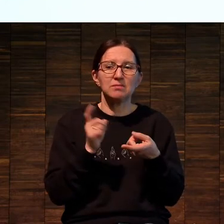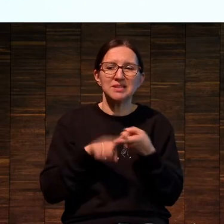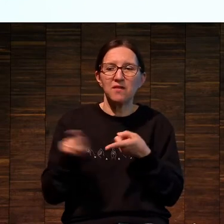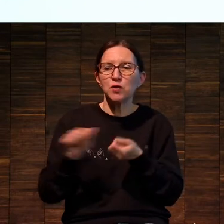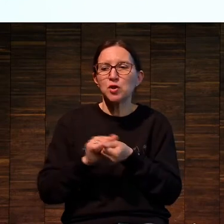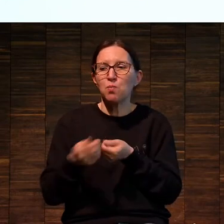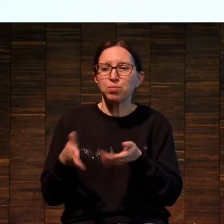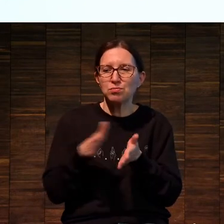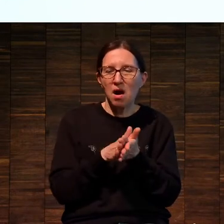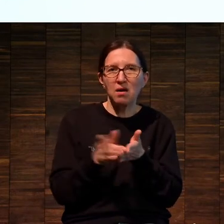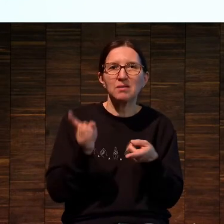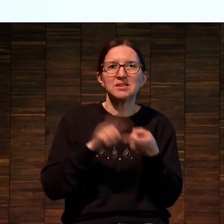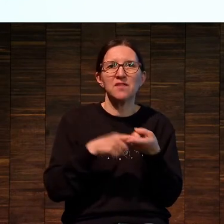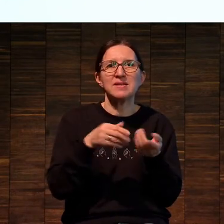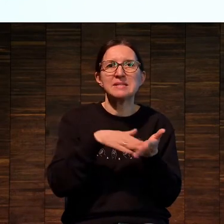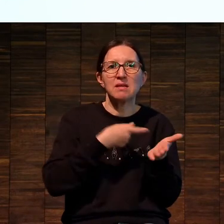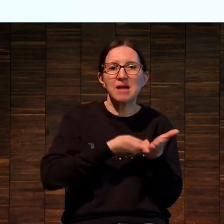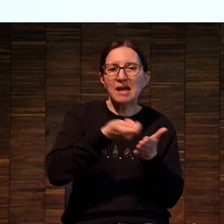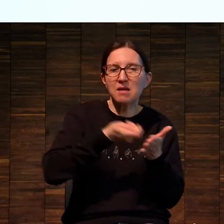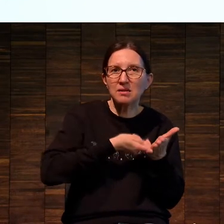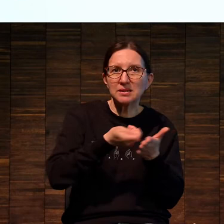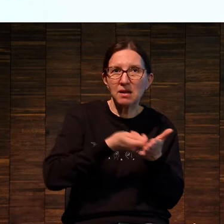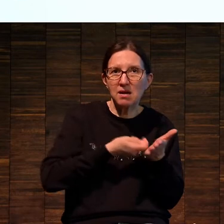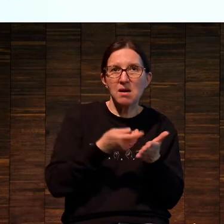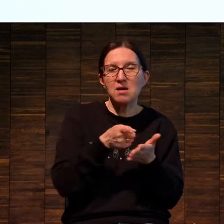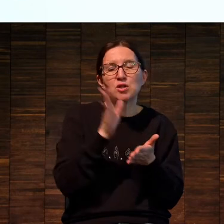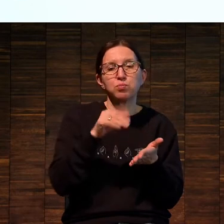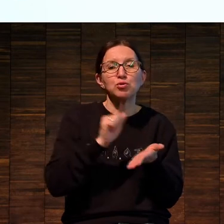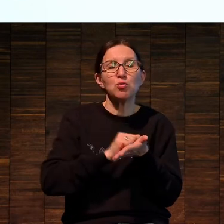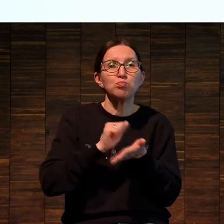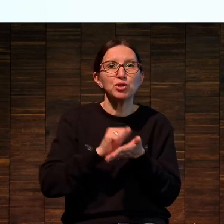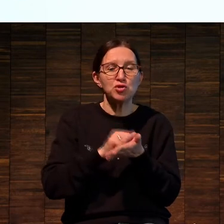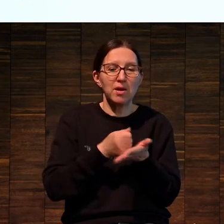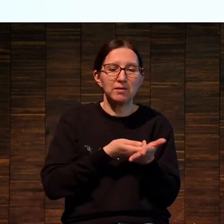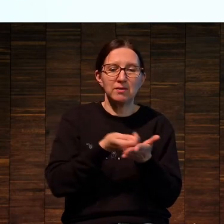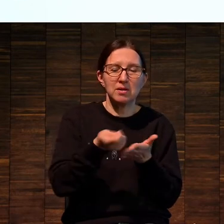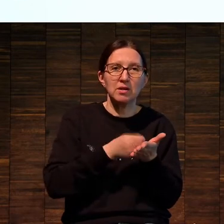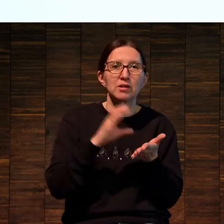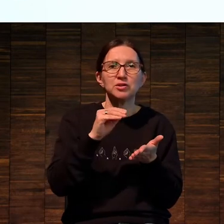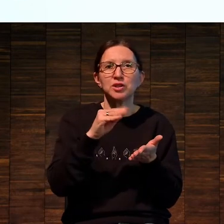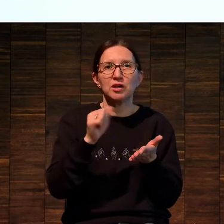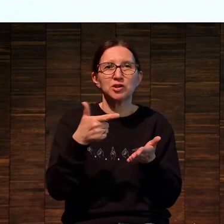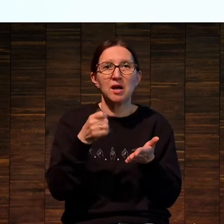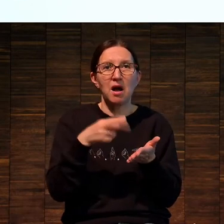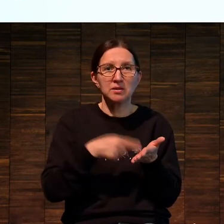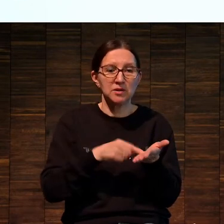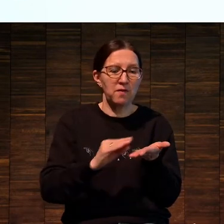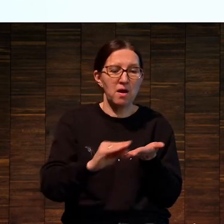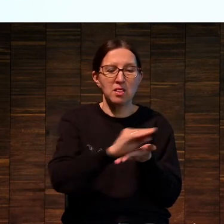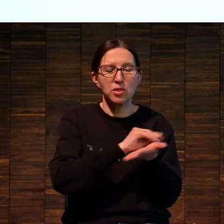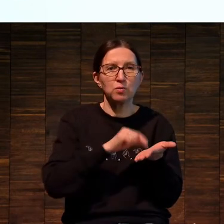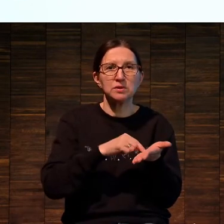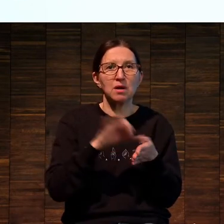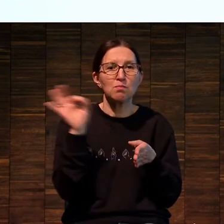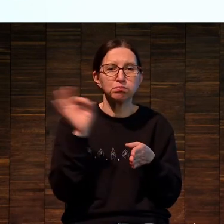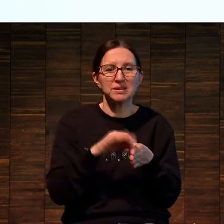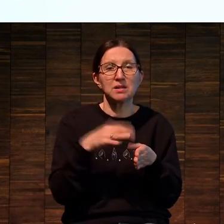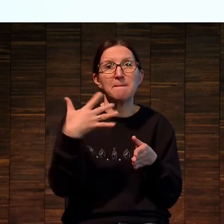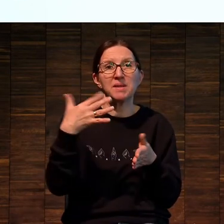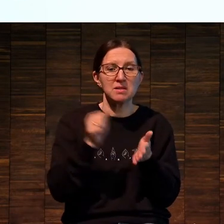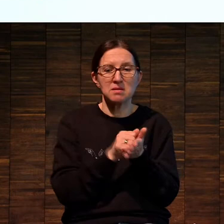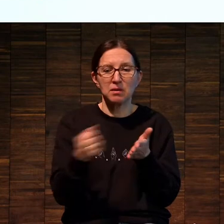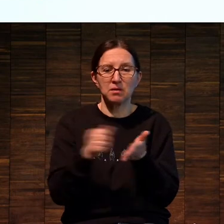той краски, которую ты печатаешь. Ну, вы знаете, да, что если ты будешь печатать сажей газовой, то ты доску убьешь за 50